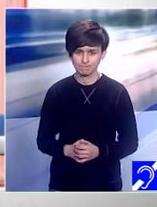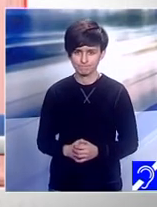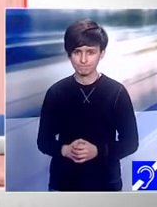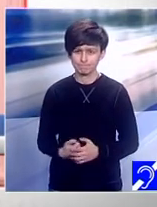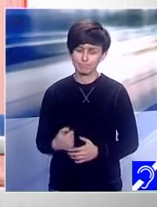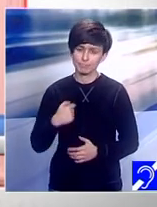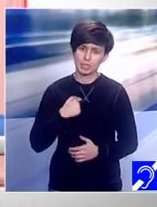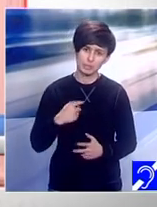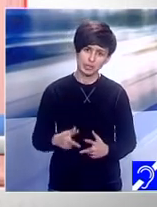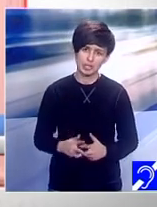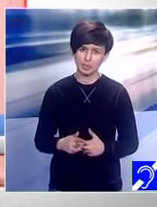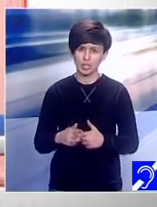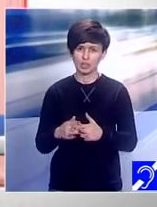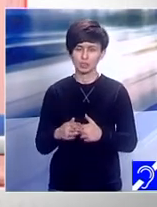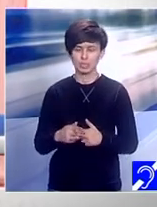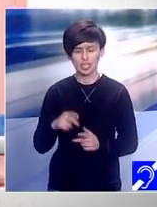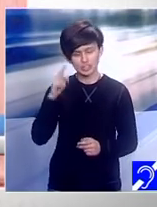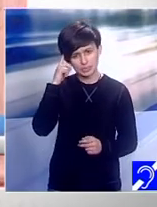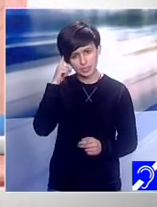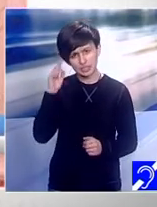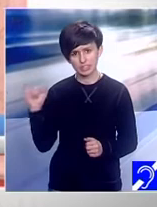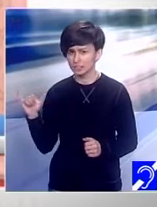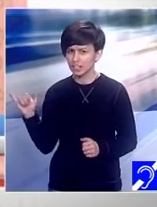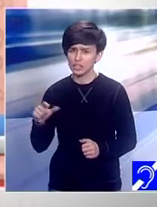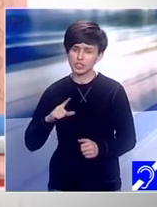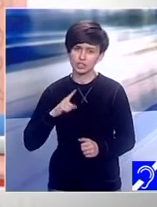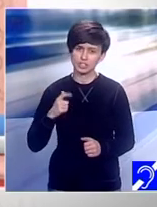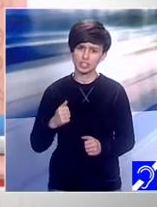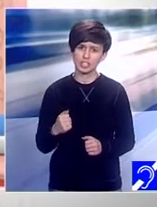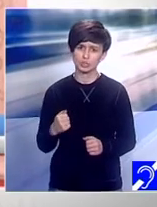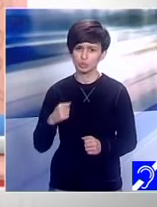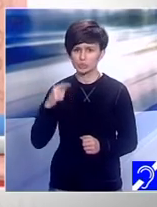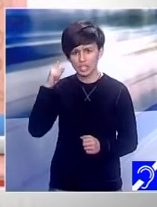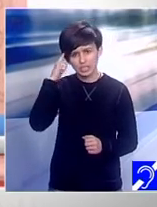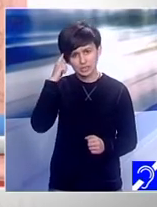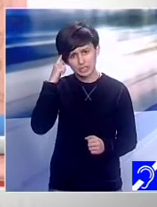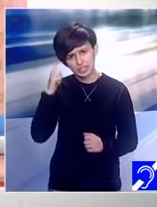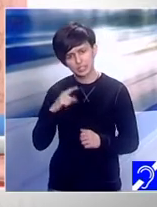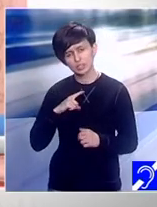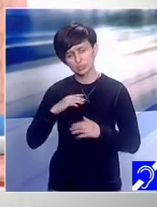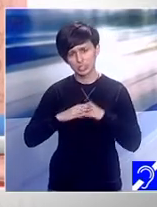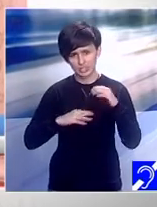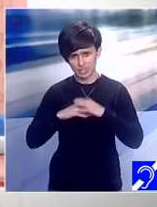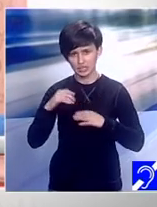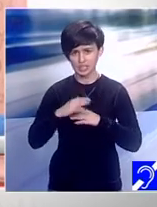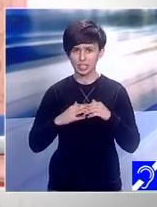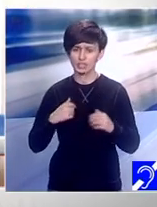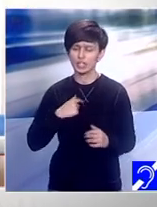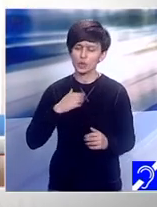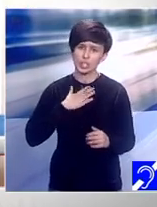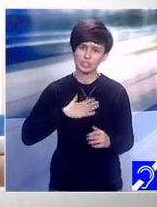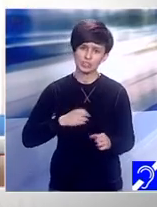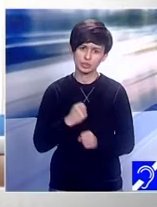cine sunt, ce pot să fac, să-mi dau seama cât de fapt sunt talentate la teatru, mi-aș fi dorit să fac o facultate, dar nu se poate.